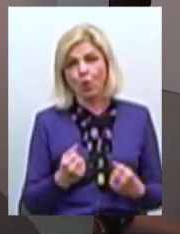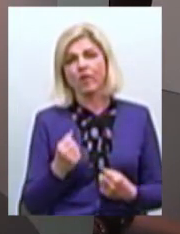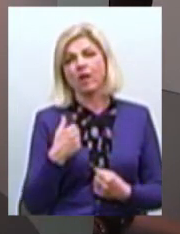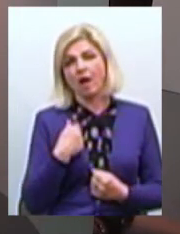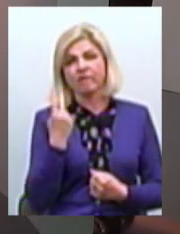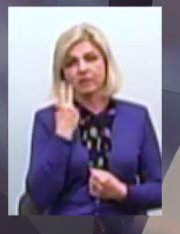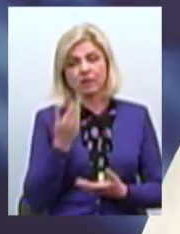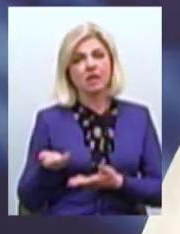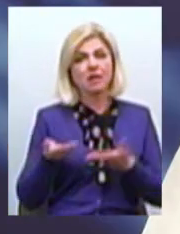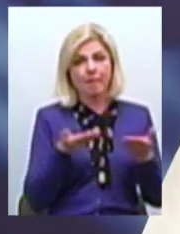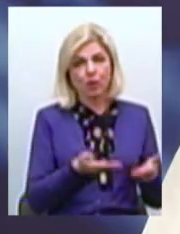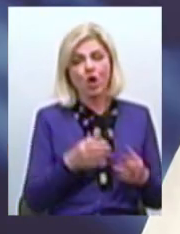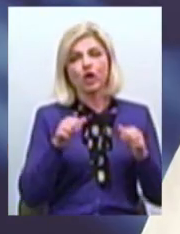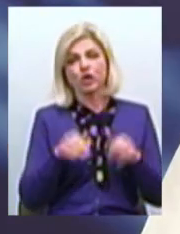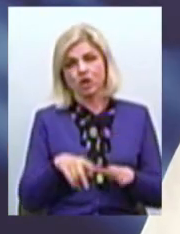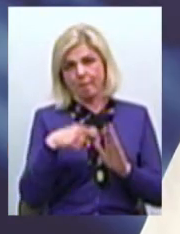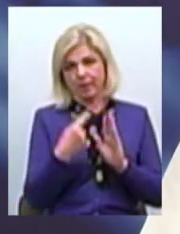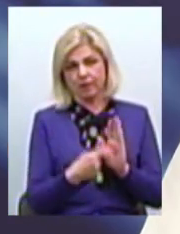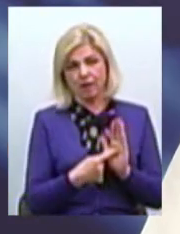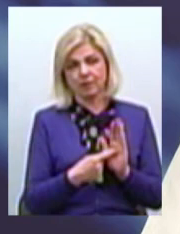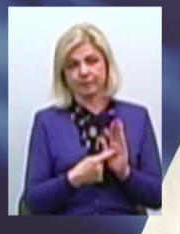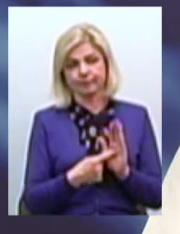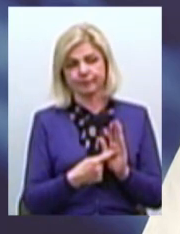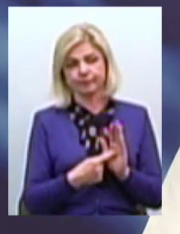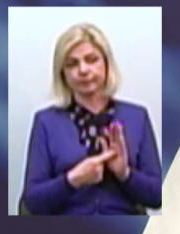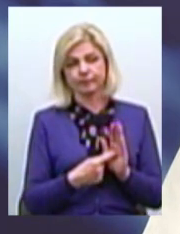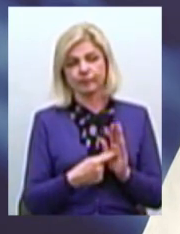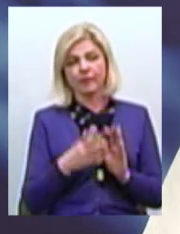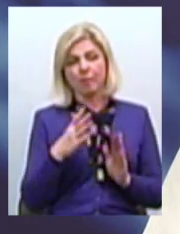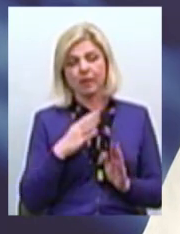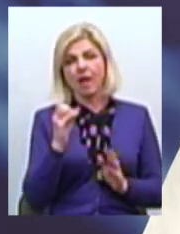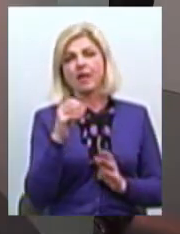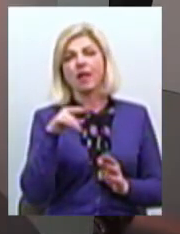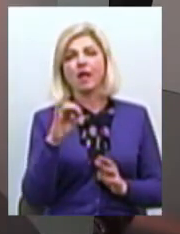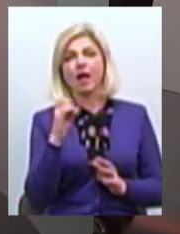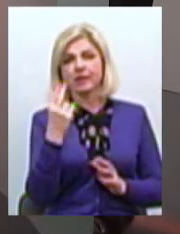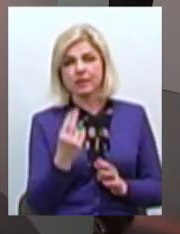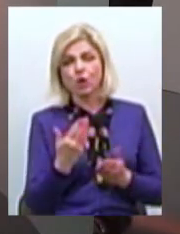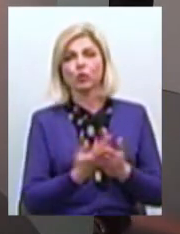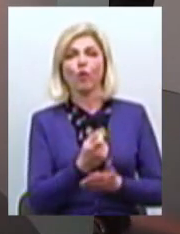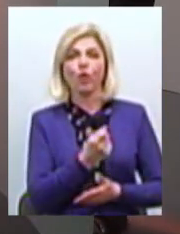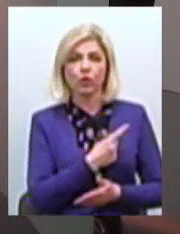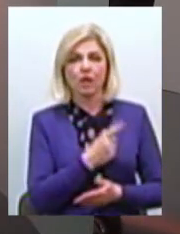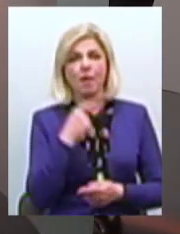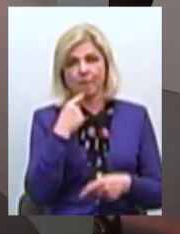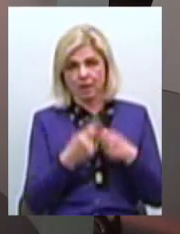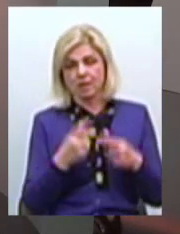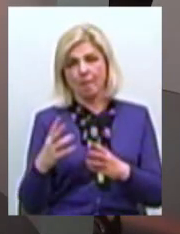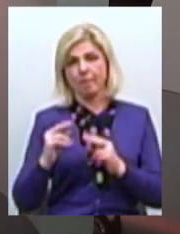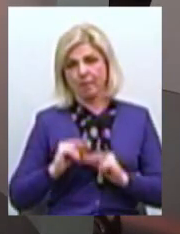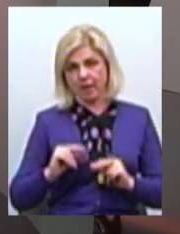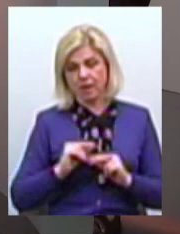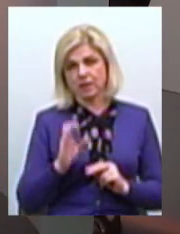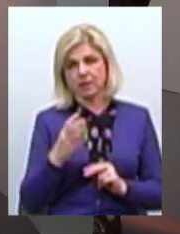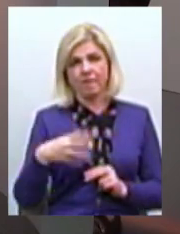завжди запрошую Вирішимо питання Я була і в Ланівська, Районарада І Новоодеська Постійно у нас співпраця